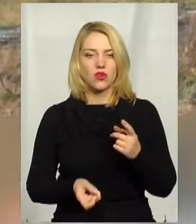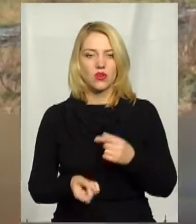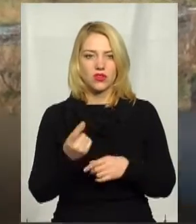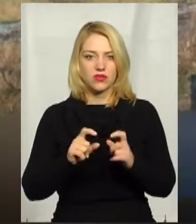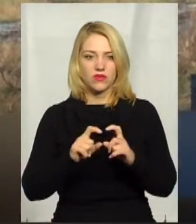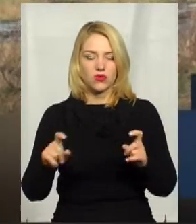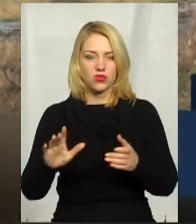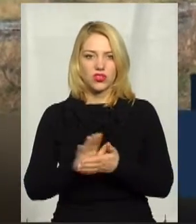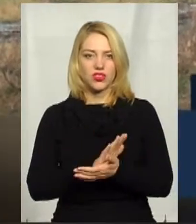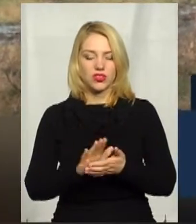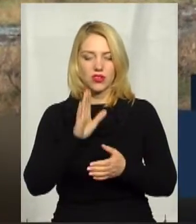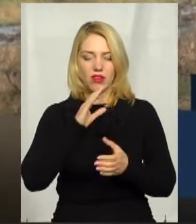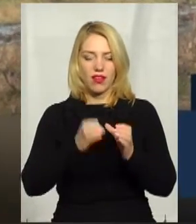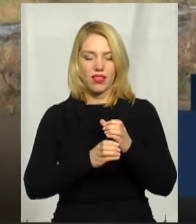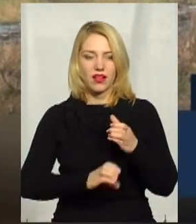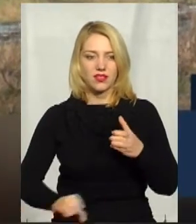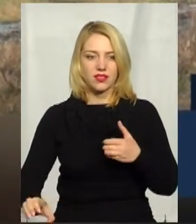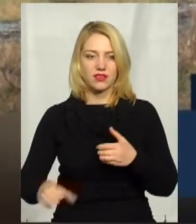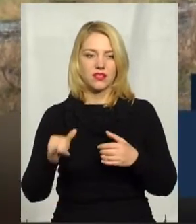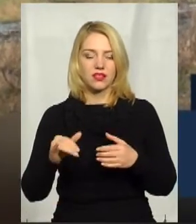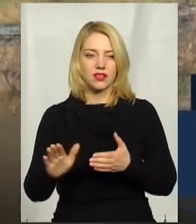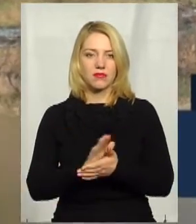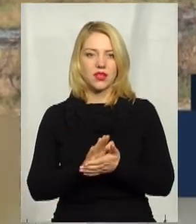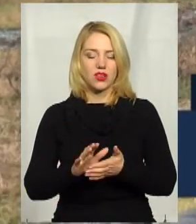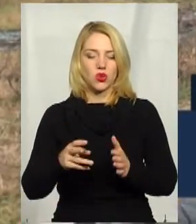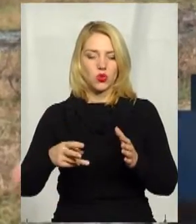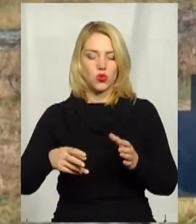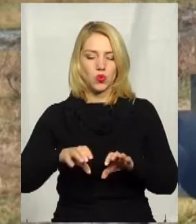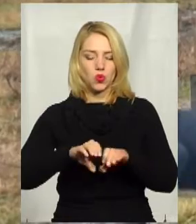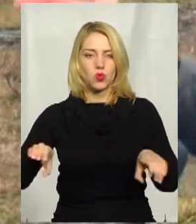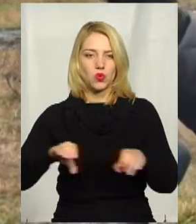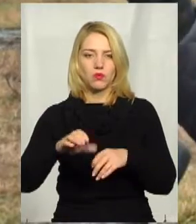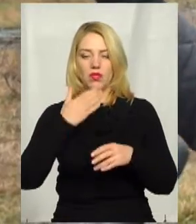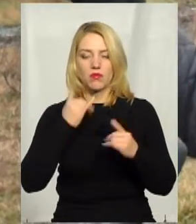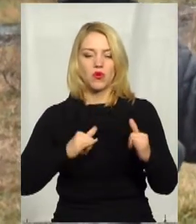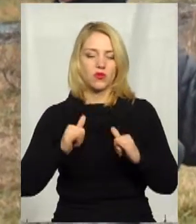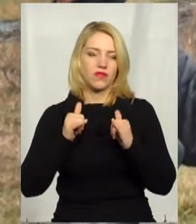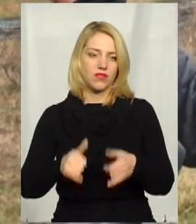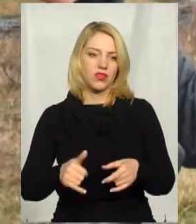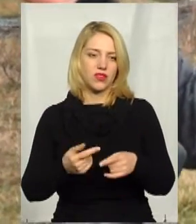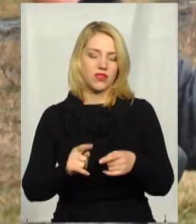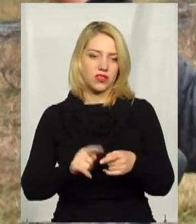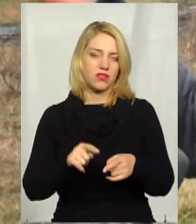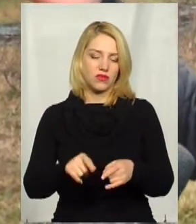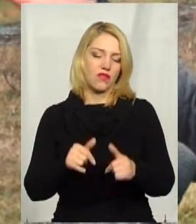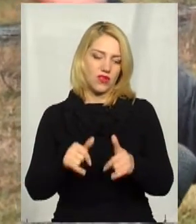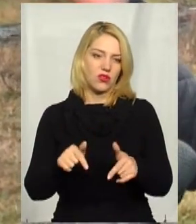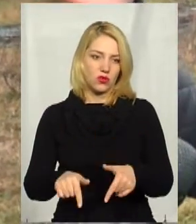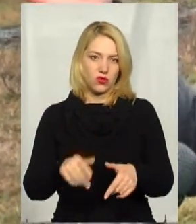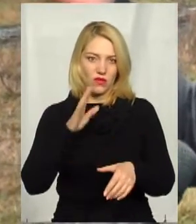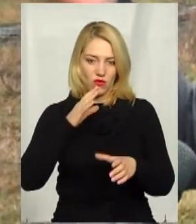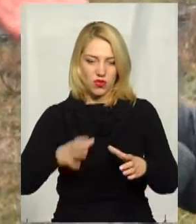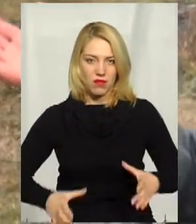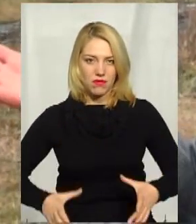школі чистили каналізацію, мили вже, труби вимивали, немали куди виляти, вилялись. Тут йде башта, де йде